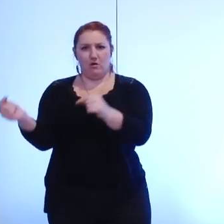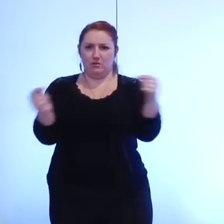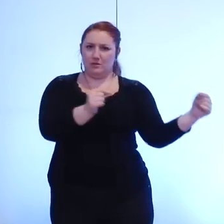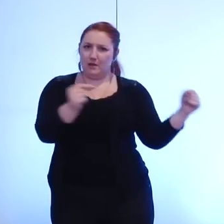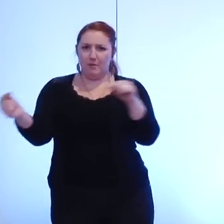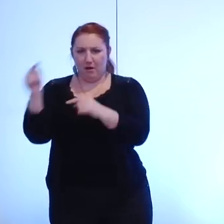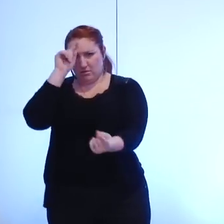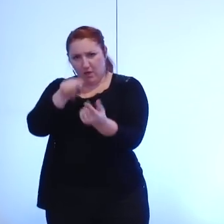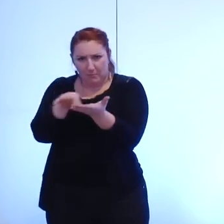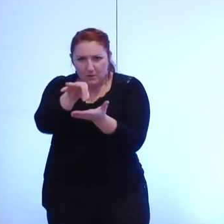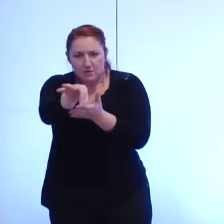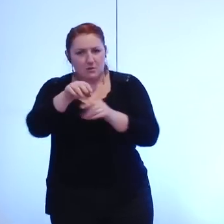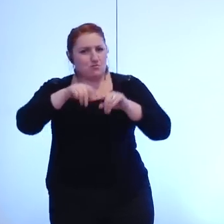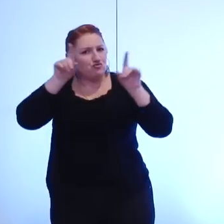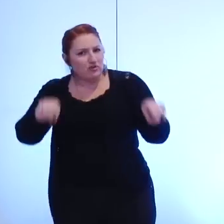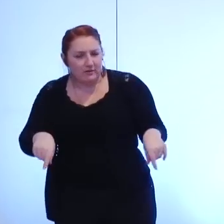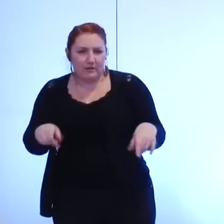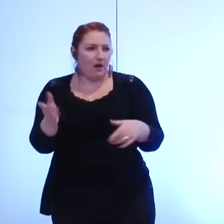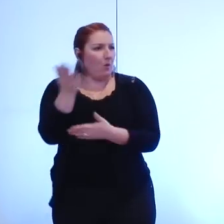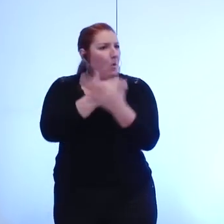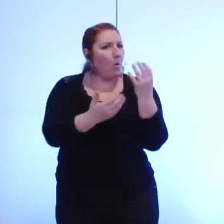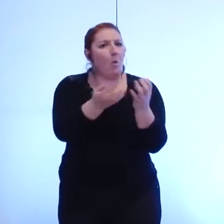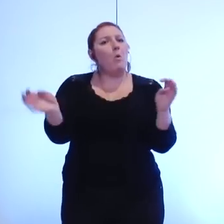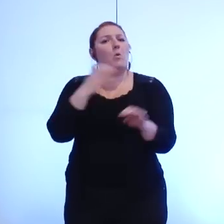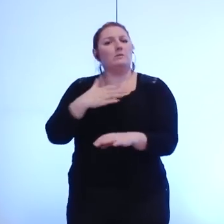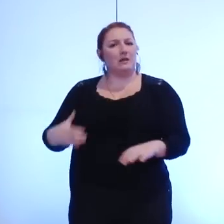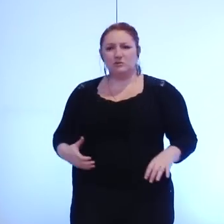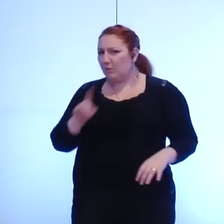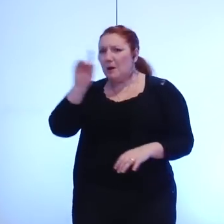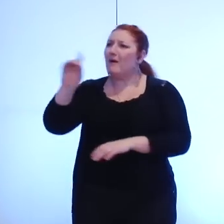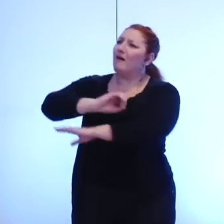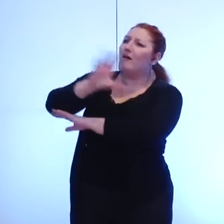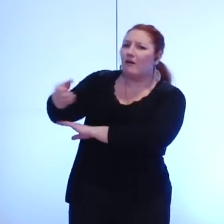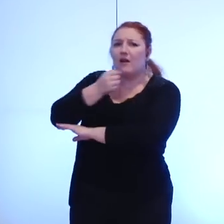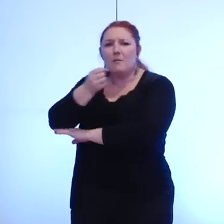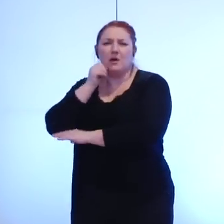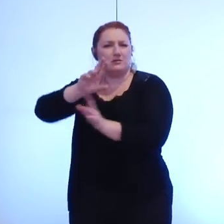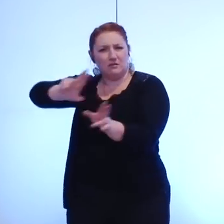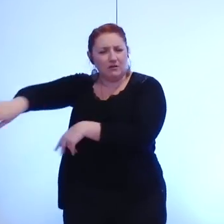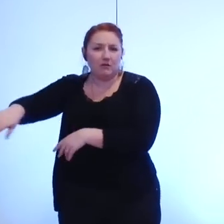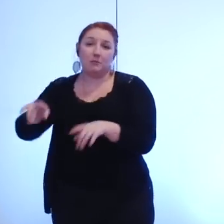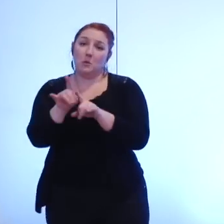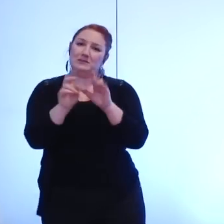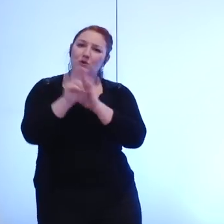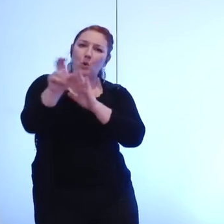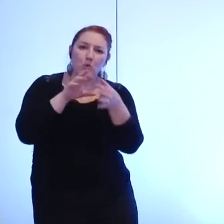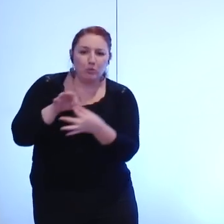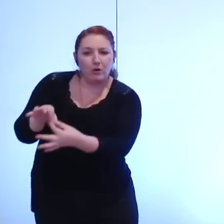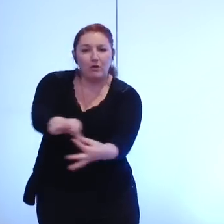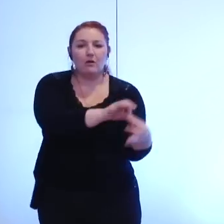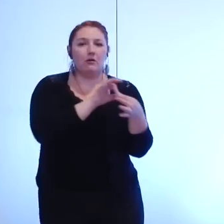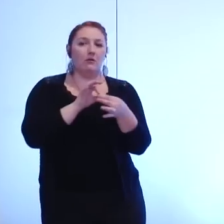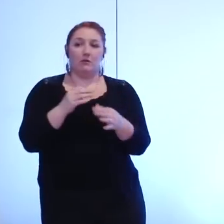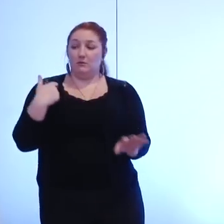avoir lieu bien sûr au sein du Conseil municipal, et non par presse interposée, mais aussi avec les Grenoblois, comme cela a été constamment